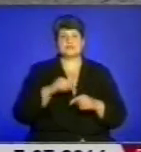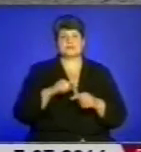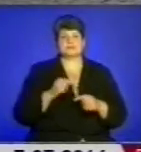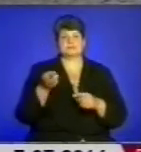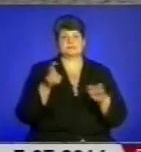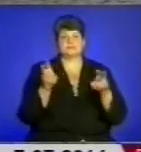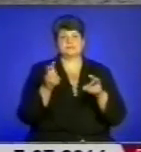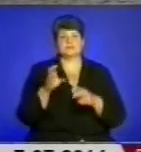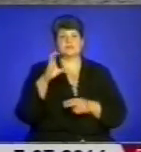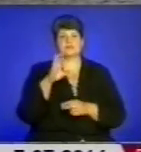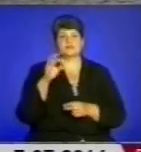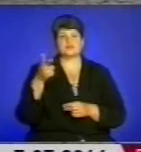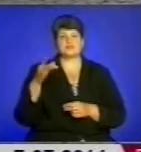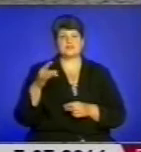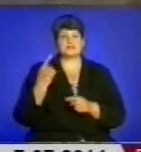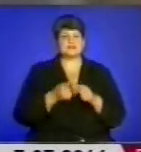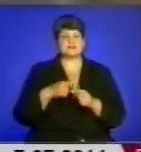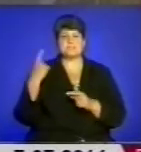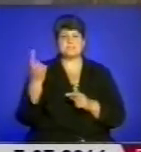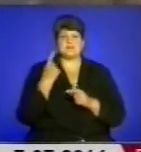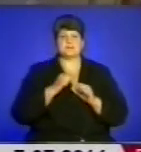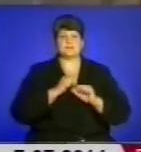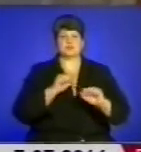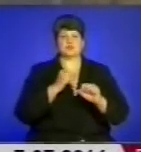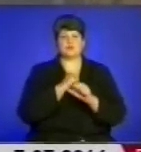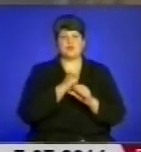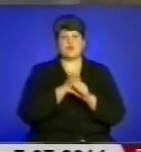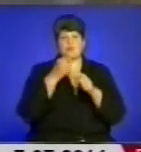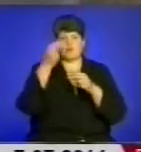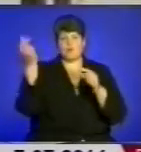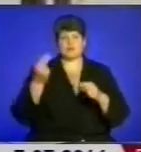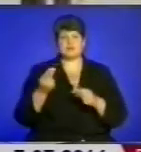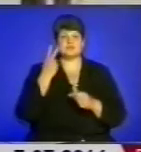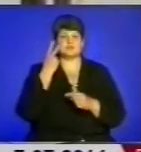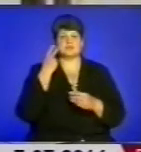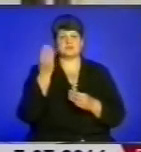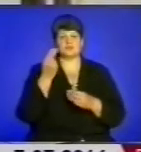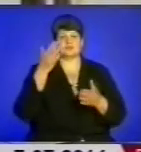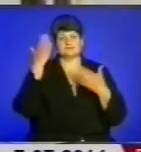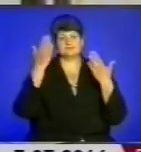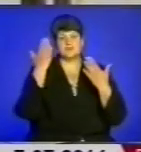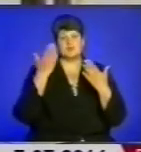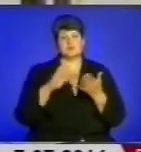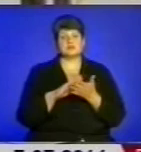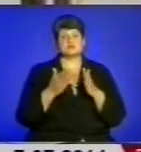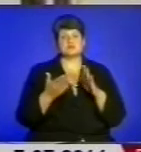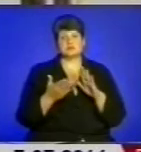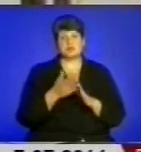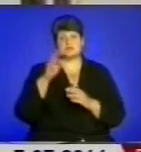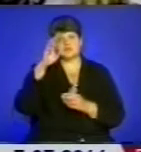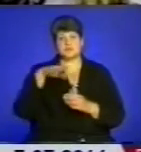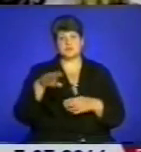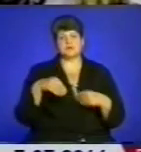Софії Гречанівської це перша патріотична робота. Зазвичай дівчина малює щось веселіше. Але ситуація в країні дала поштовх до таких